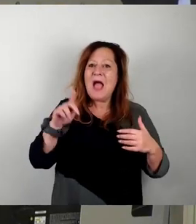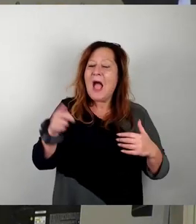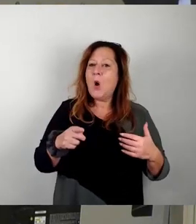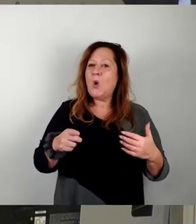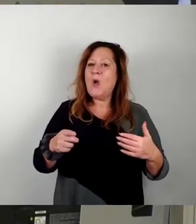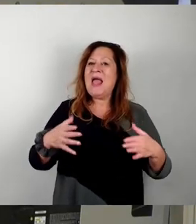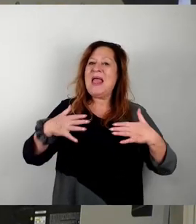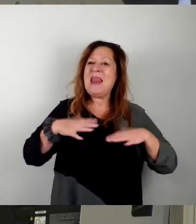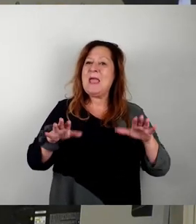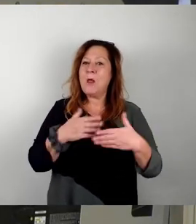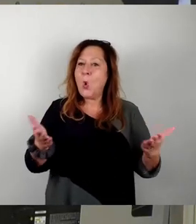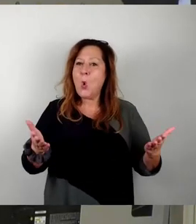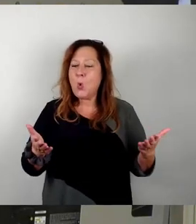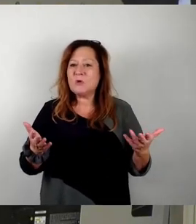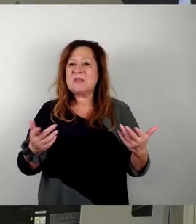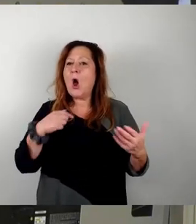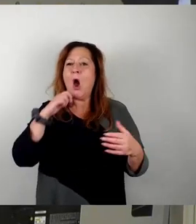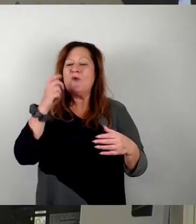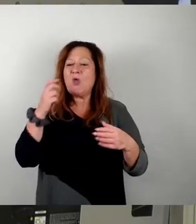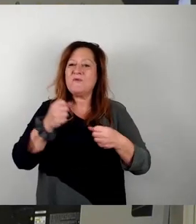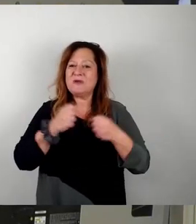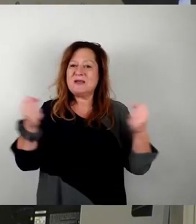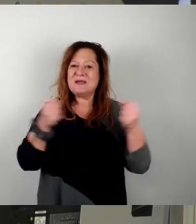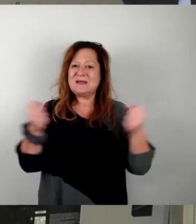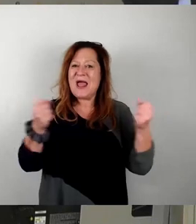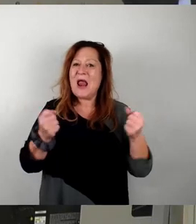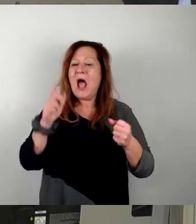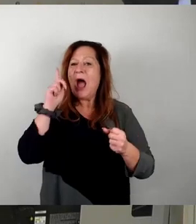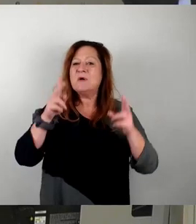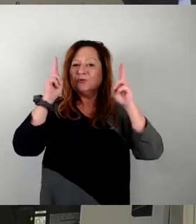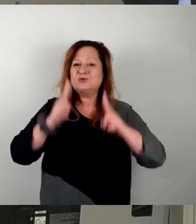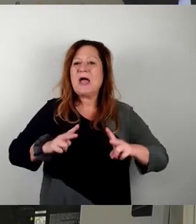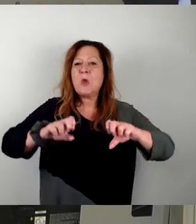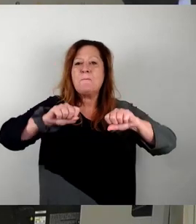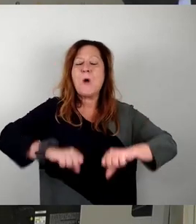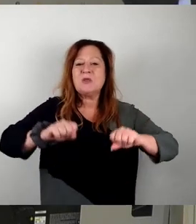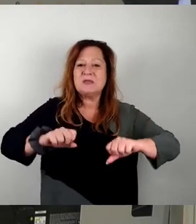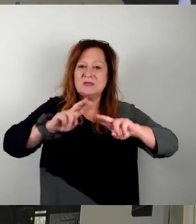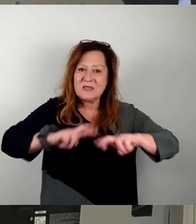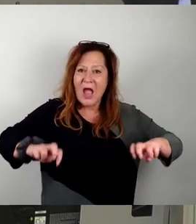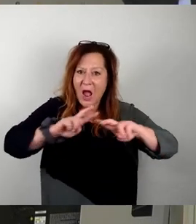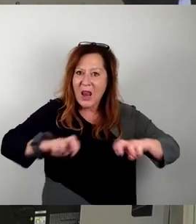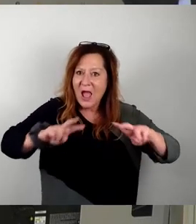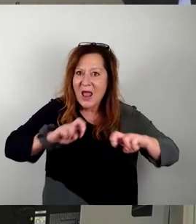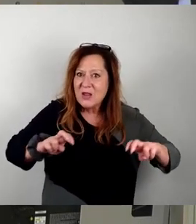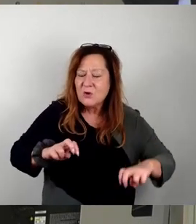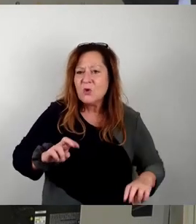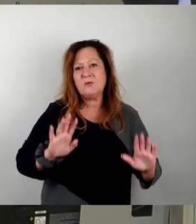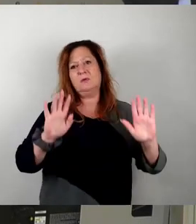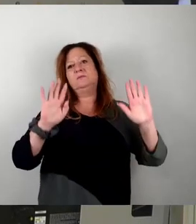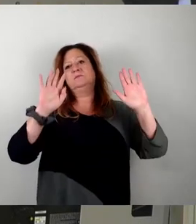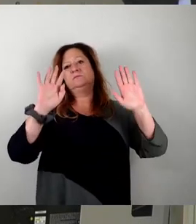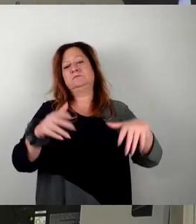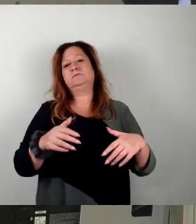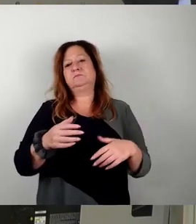Galaragen-Idylle. Da die Stadt in einer Potenzialanalyse wenig überraschend festgestellt hat, dass man den raren